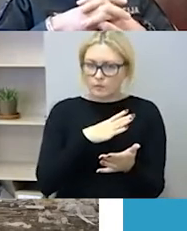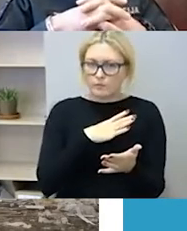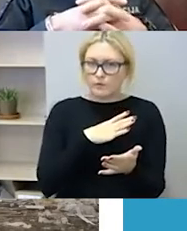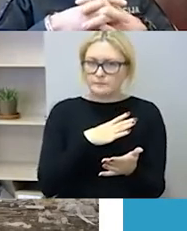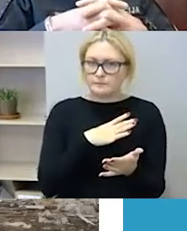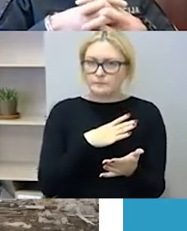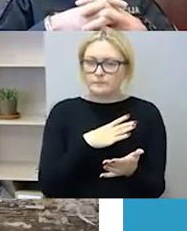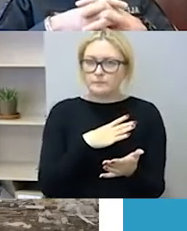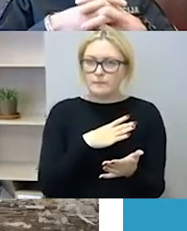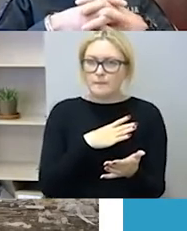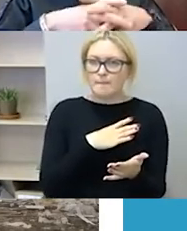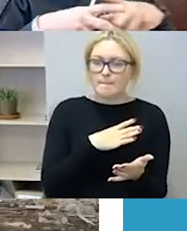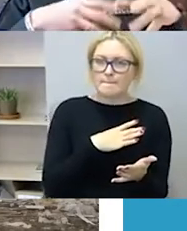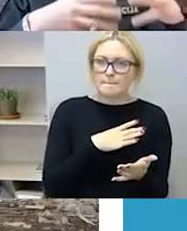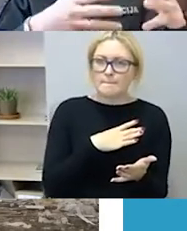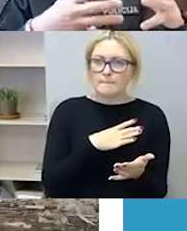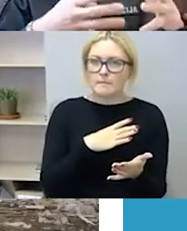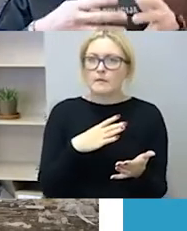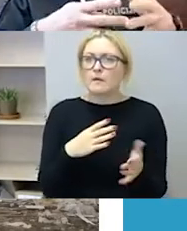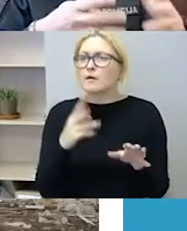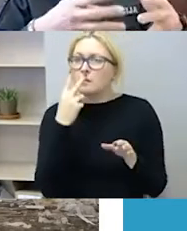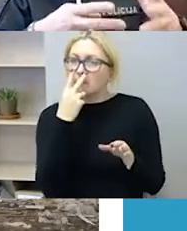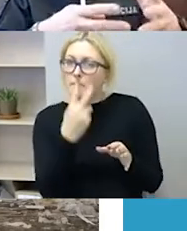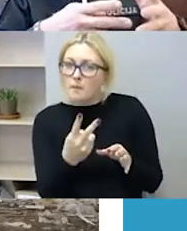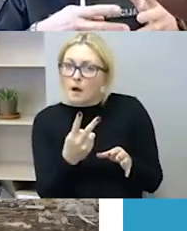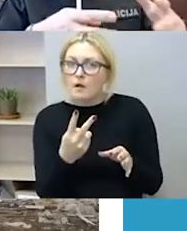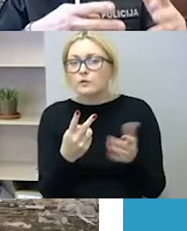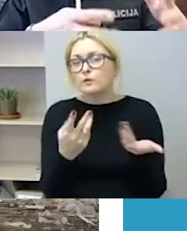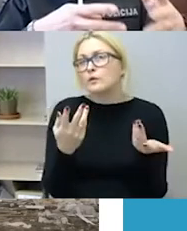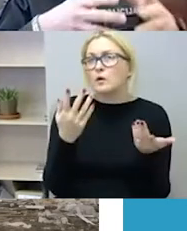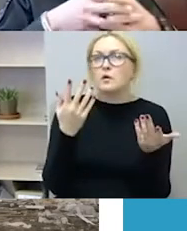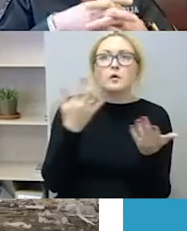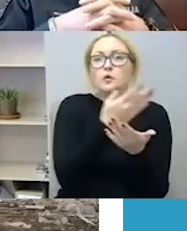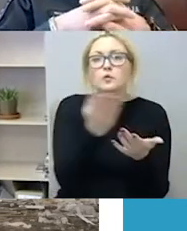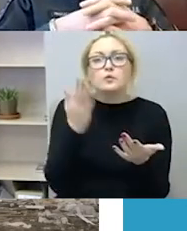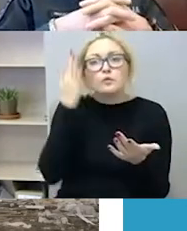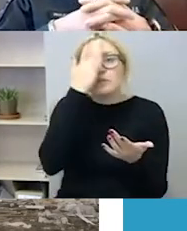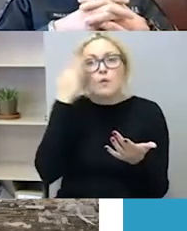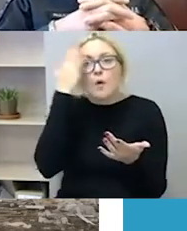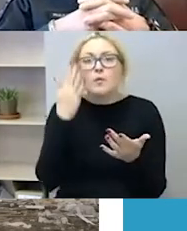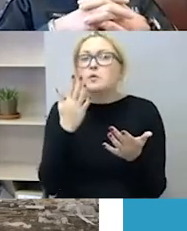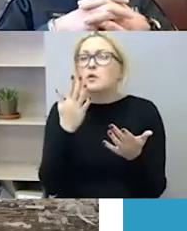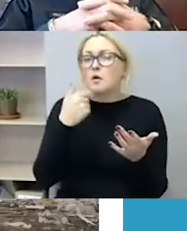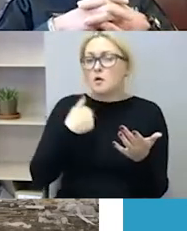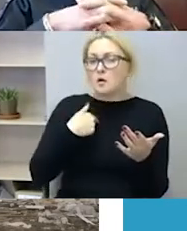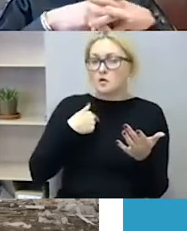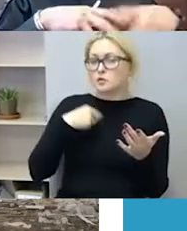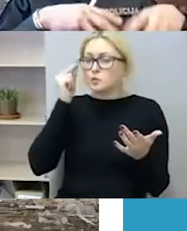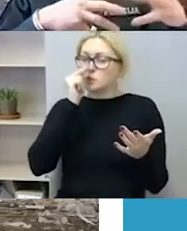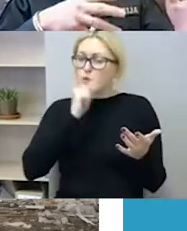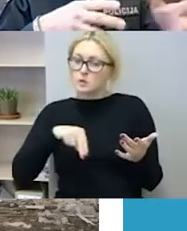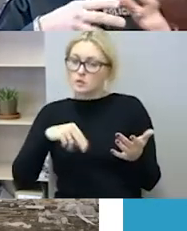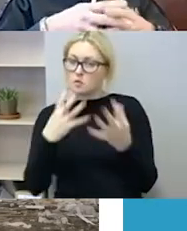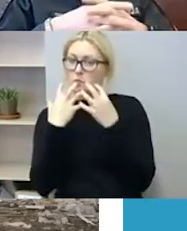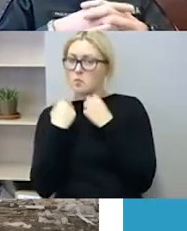Vis dėl to, ar jūs nemanote, kaip manote, koks motyvas, kodėl tapote nusikaltimo auka, ar tai galėjo